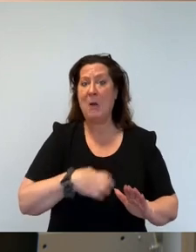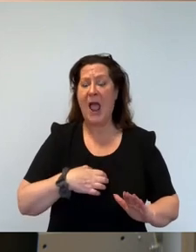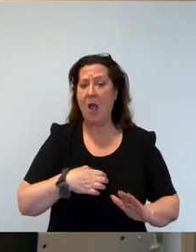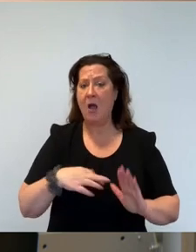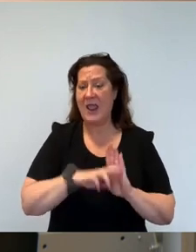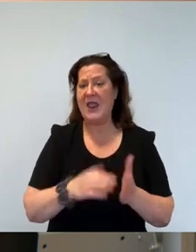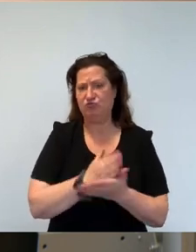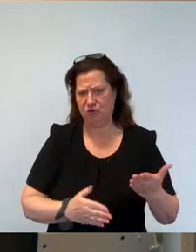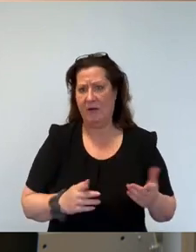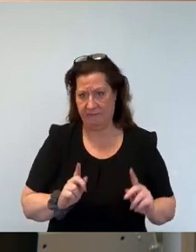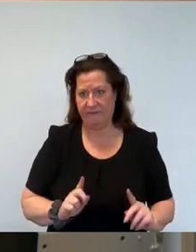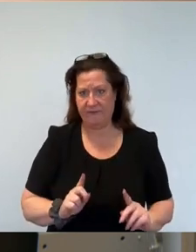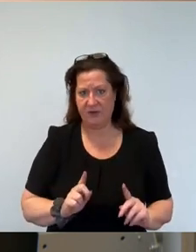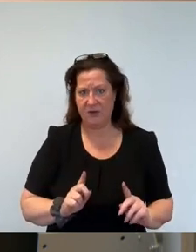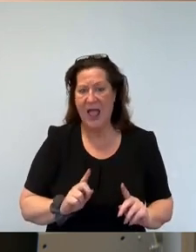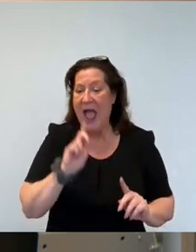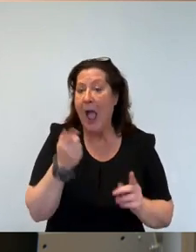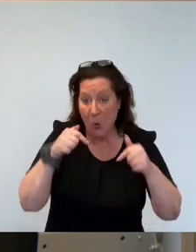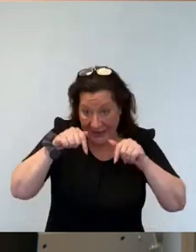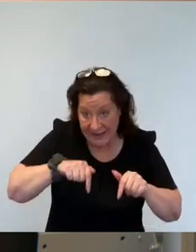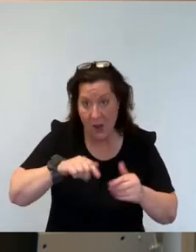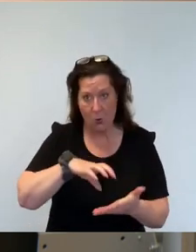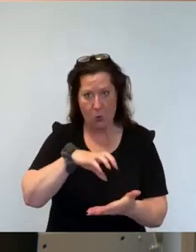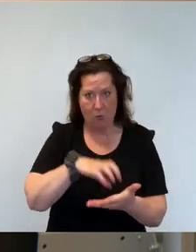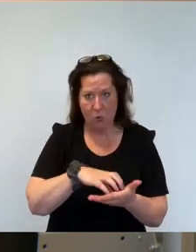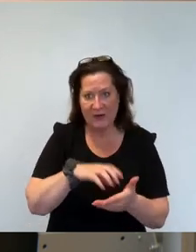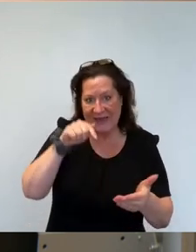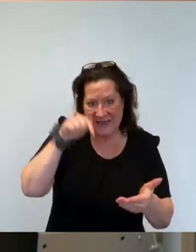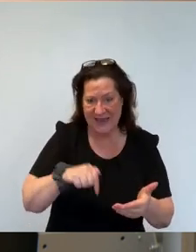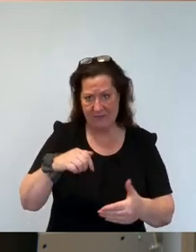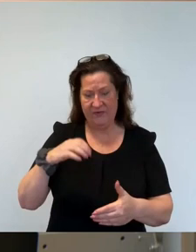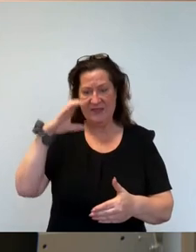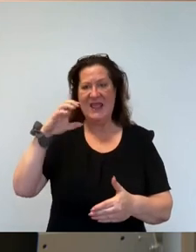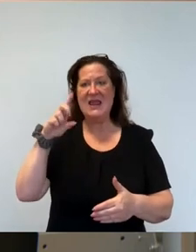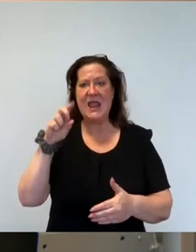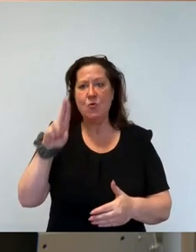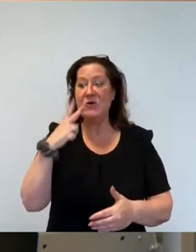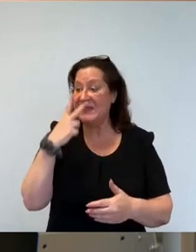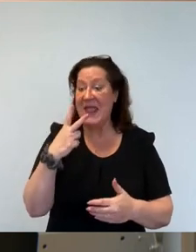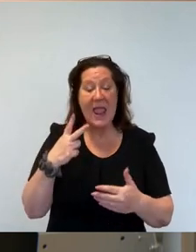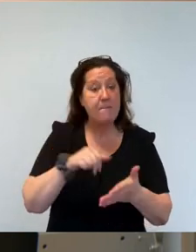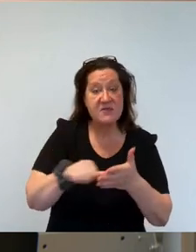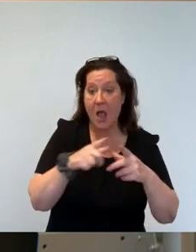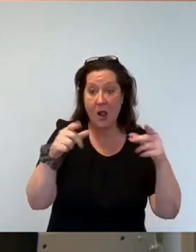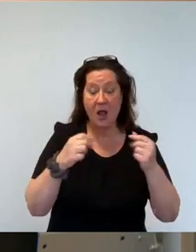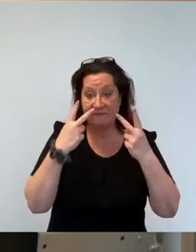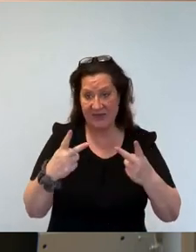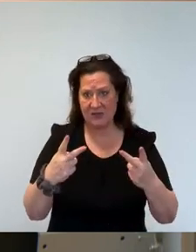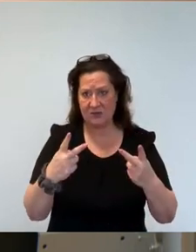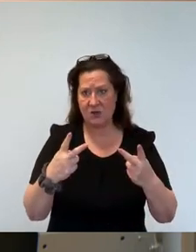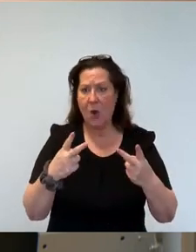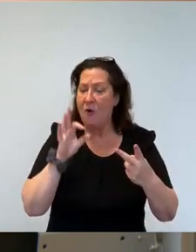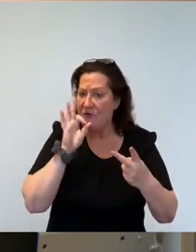wir auch in der Kommune, bei uns als CDU, sehen die Notwendigkeit, die Bezahlkarte für Asylbewerber auch